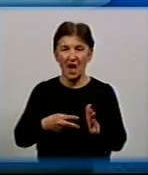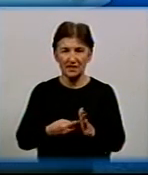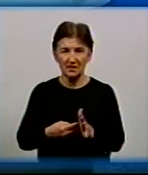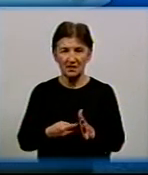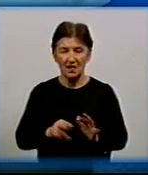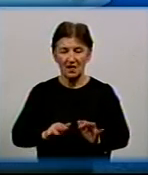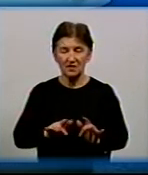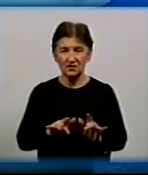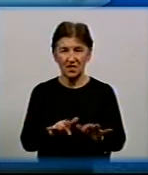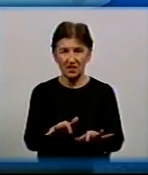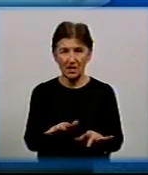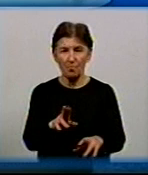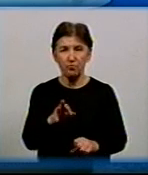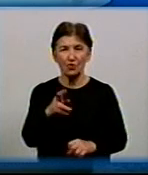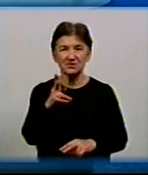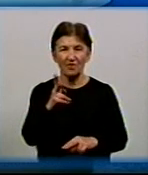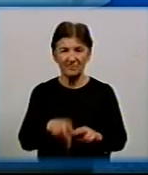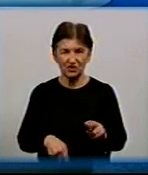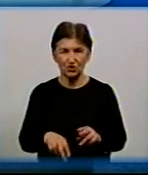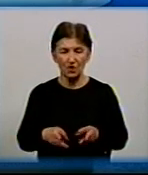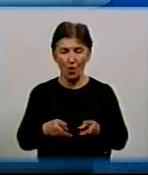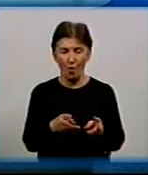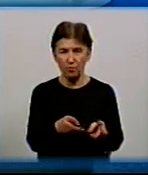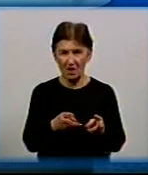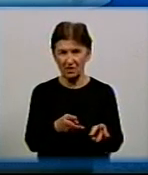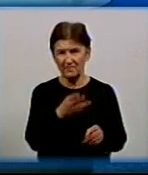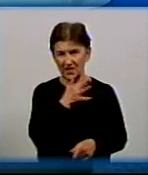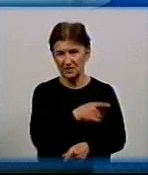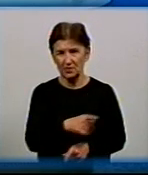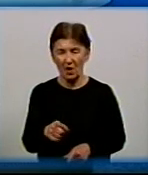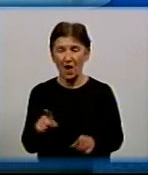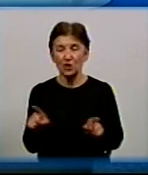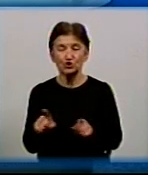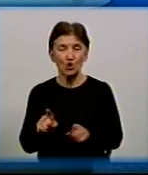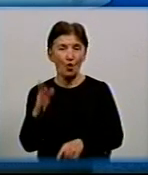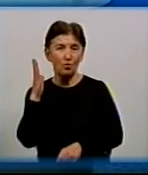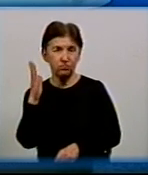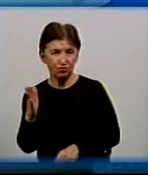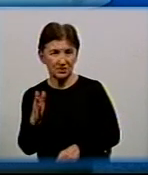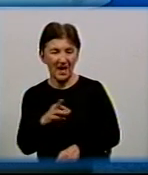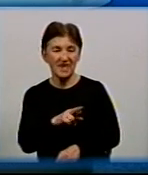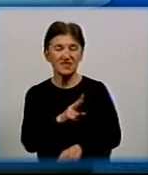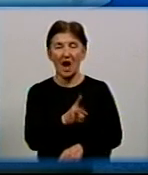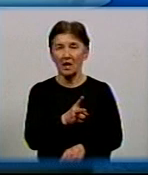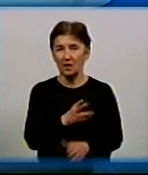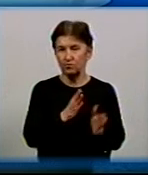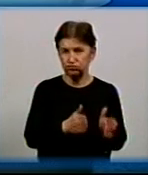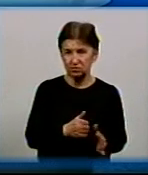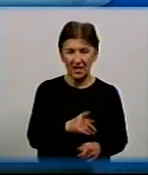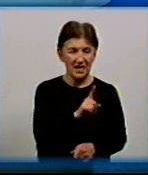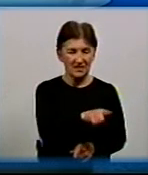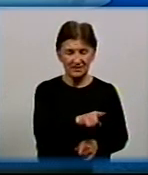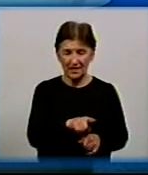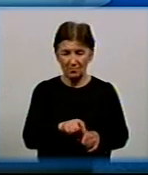по завершенню опалювальної сезону. Тобто, що буде і як буде відбуватись із тими мережами, які